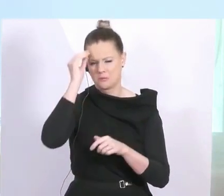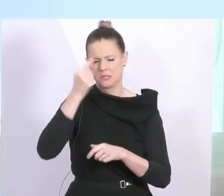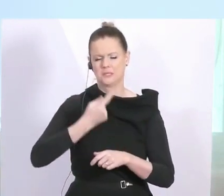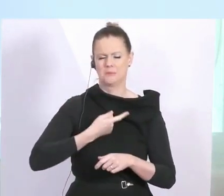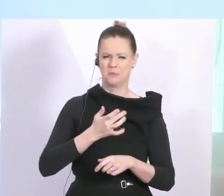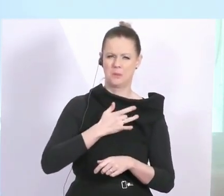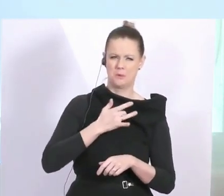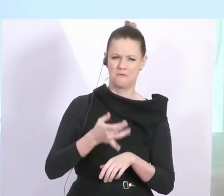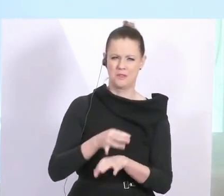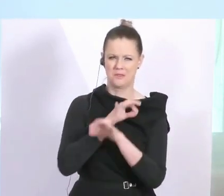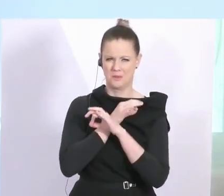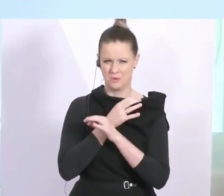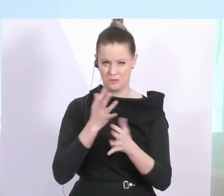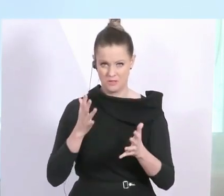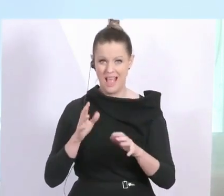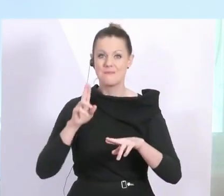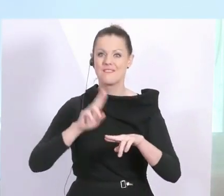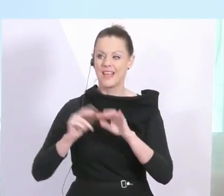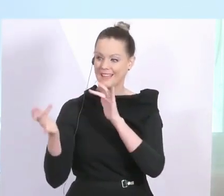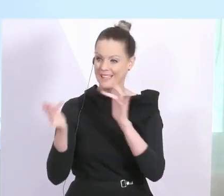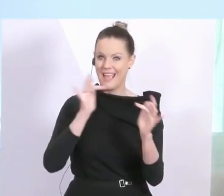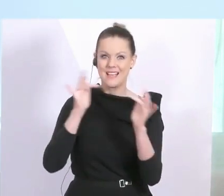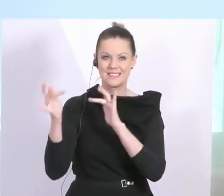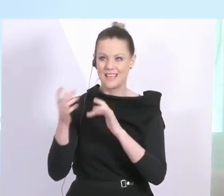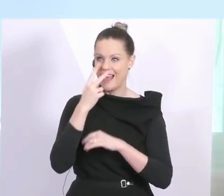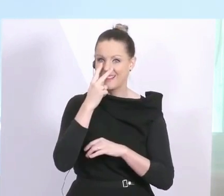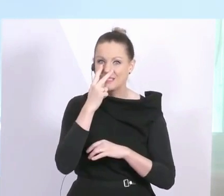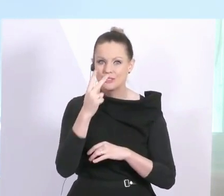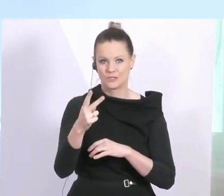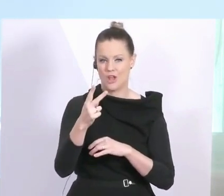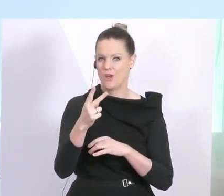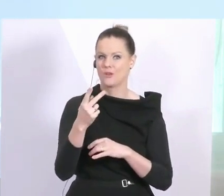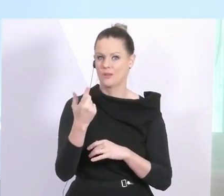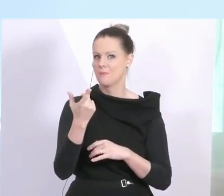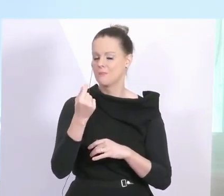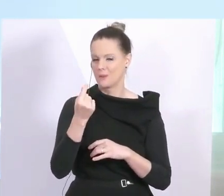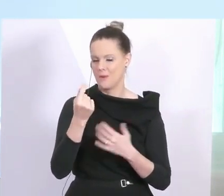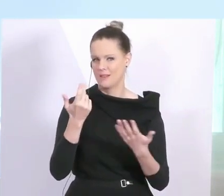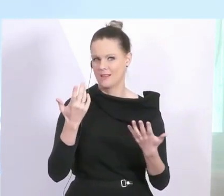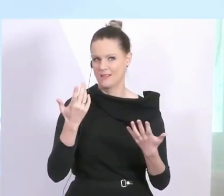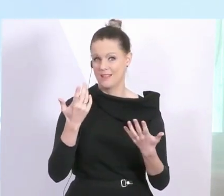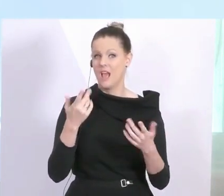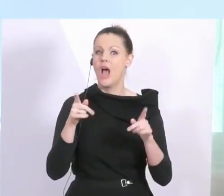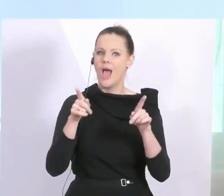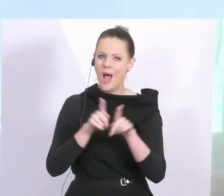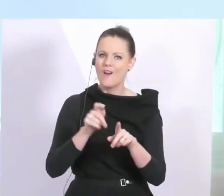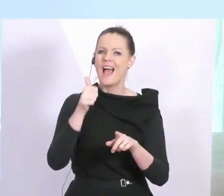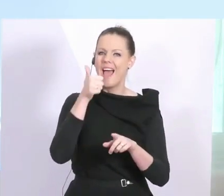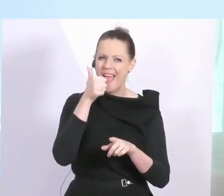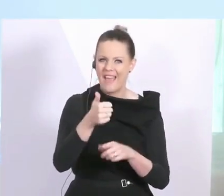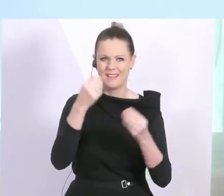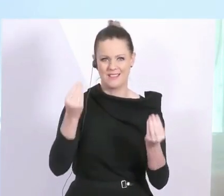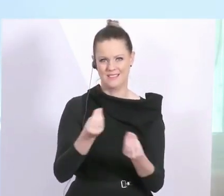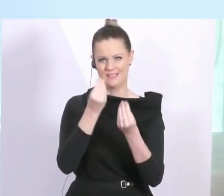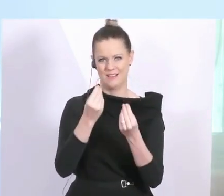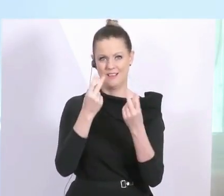aufeinander schauen wollen, dann ist das auch ein Mittel der Wahl. Es